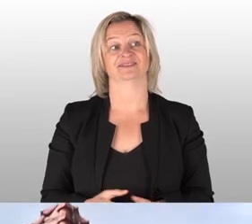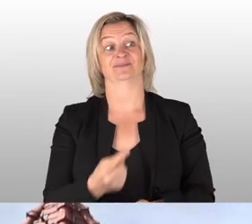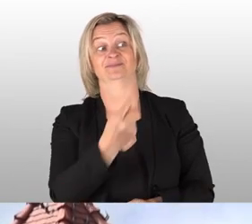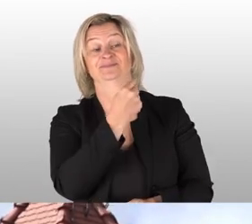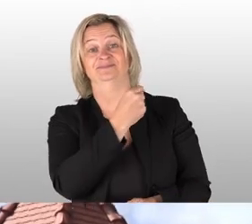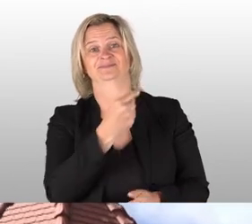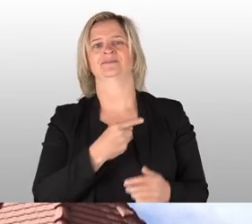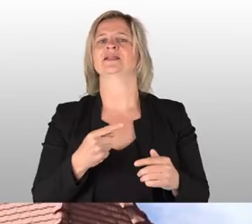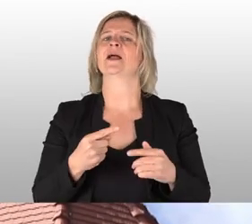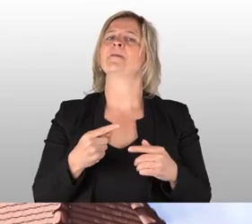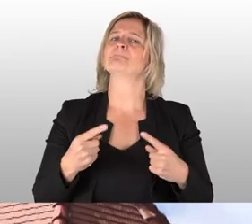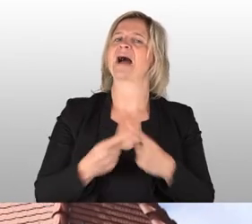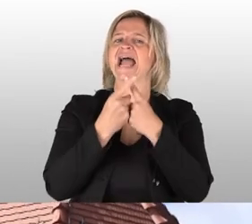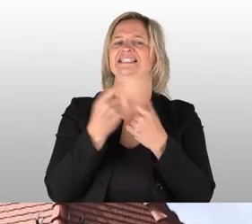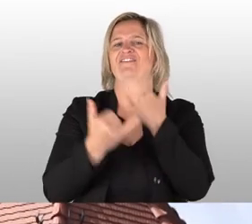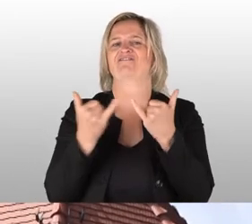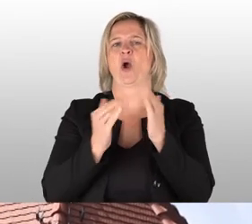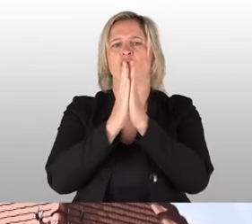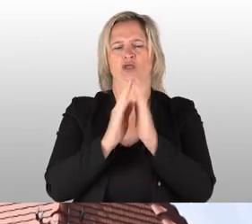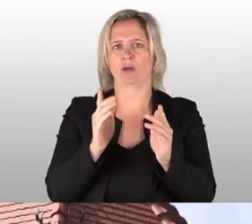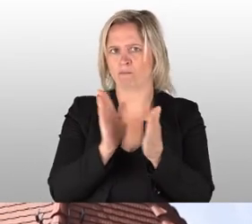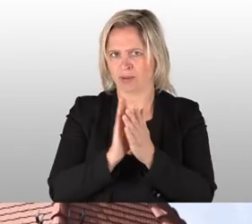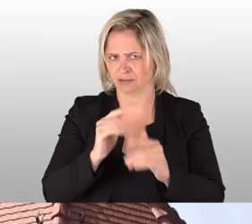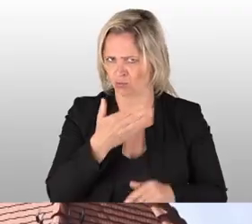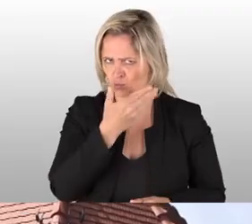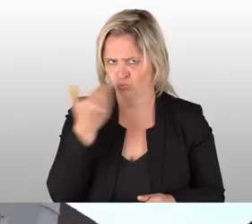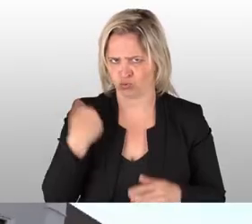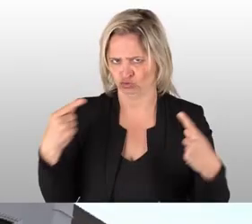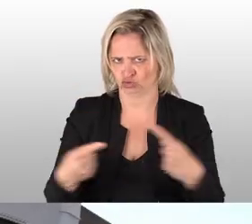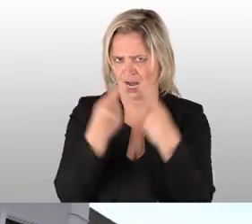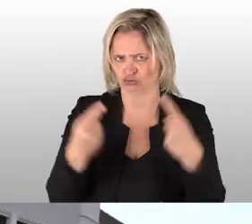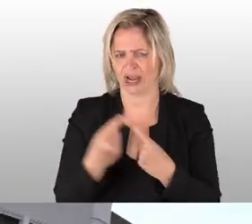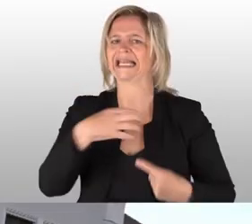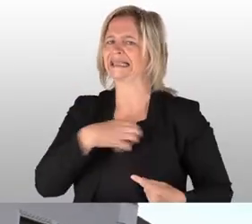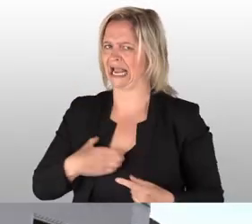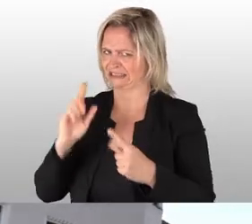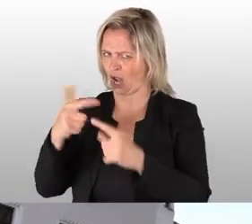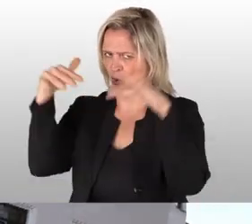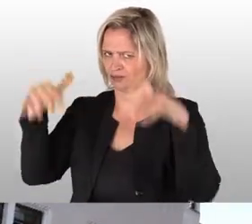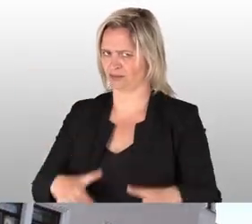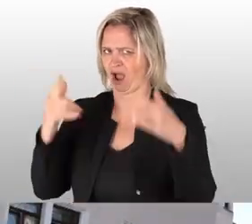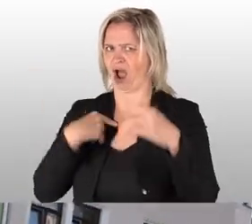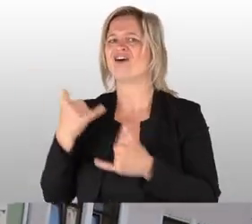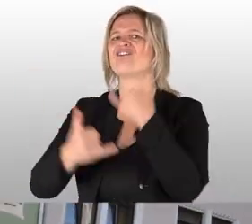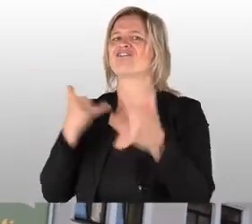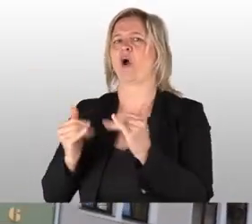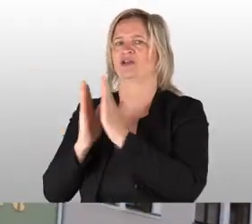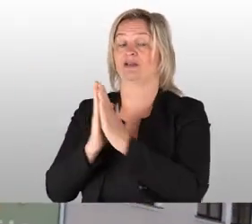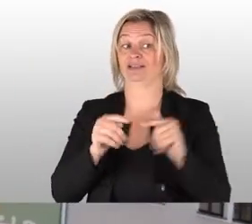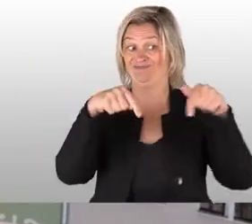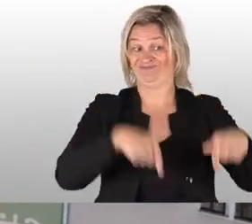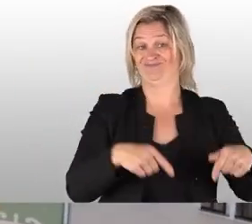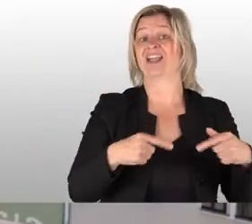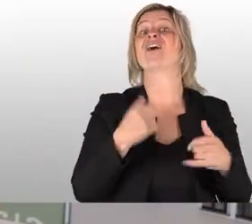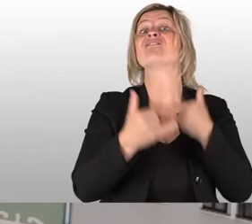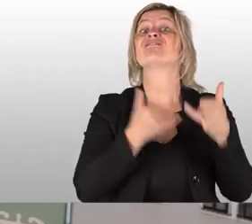Nun hinter mir die Meissner Frauenkirche. Bitte nicht anfangen zu zanken. Ich weiß, in Dresden steht auch eine. Und der Meissner gibt es ganz gern zu.